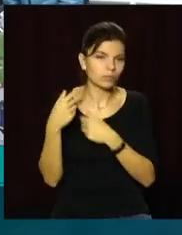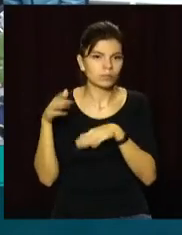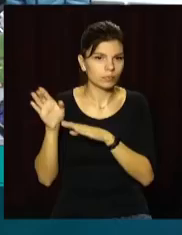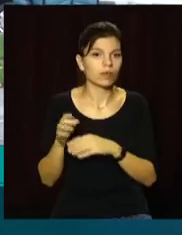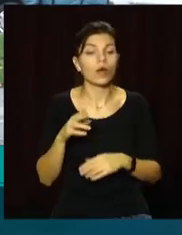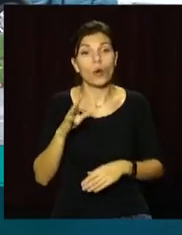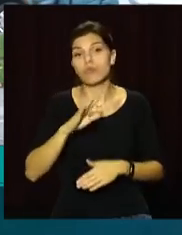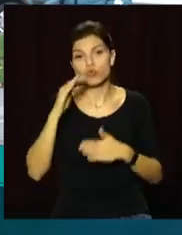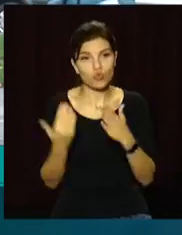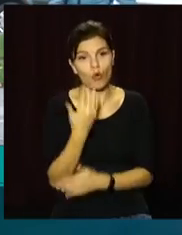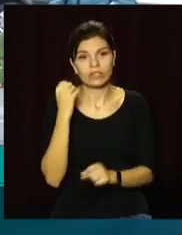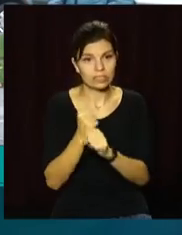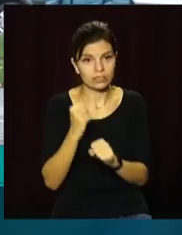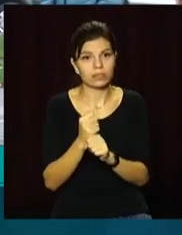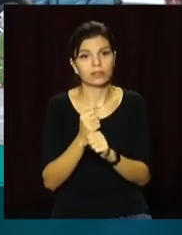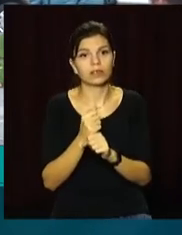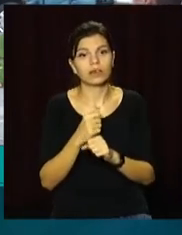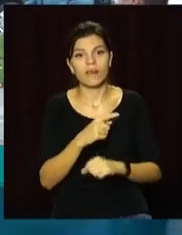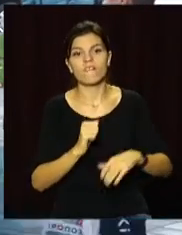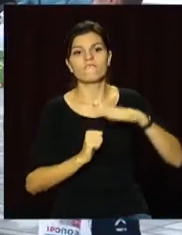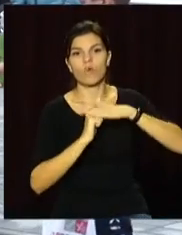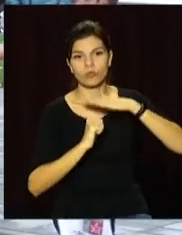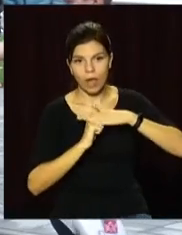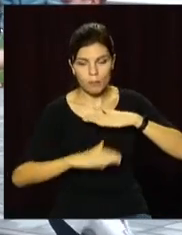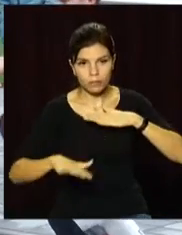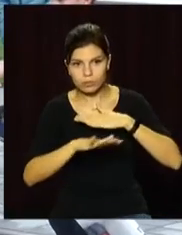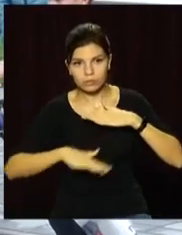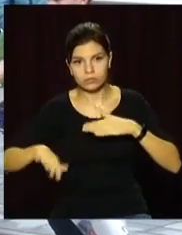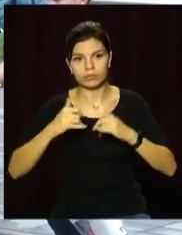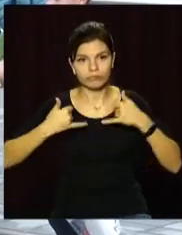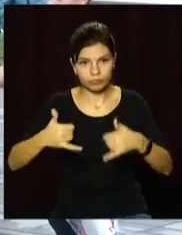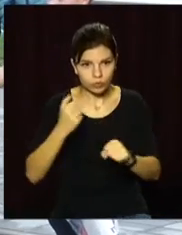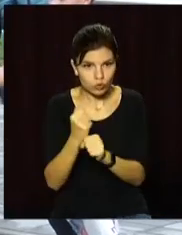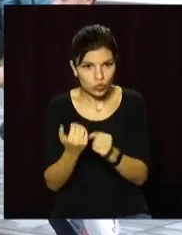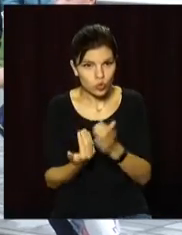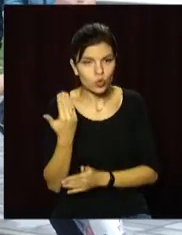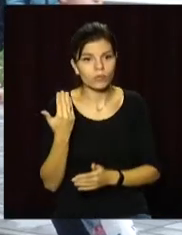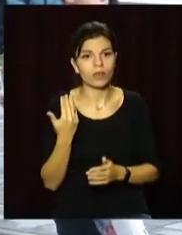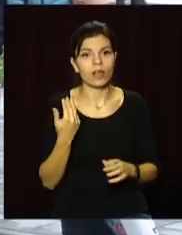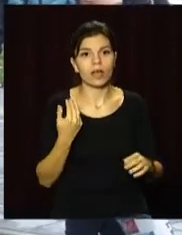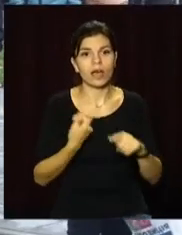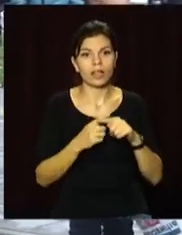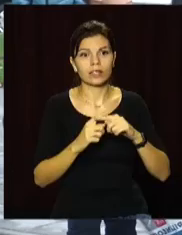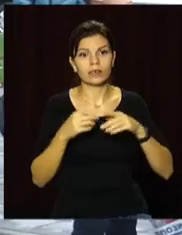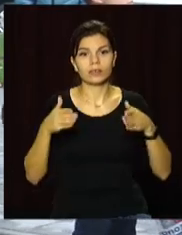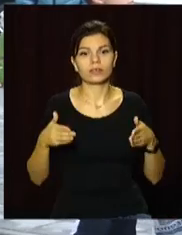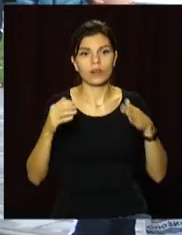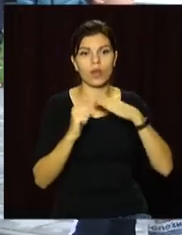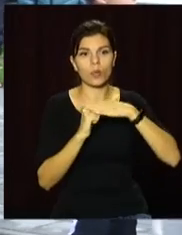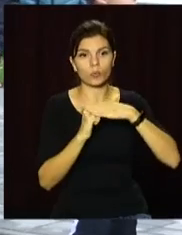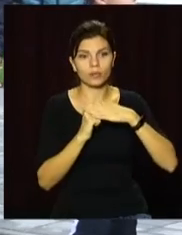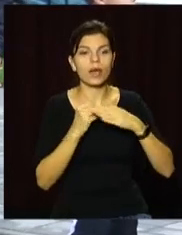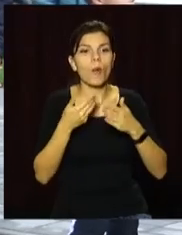по новій все зробили, фундаменту нові зробили, зробилися нові опорні стіни під